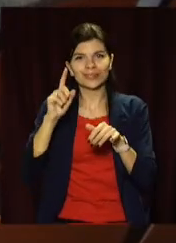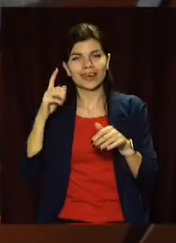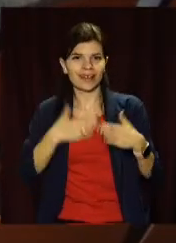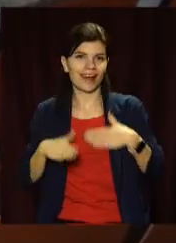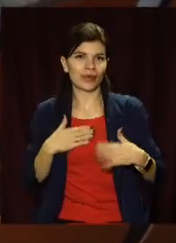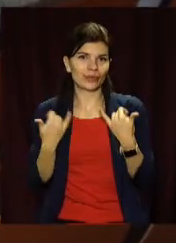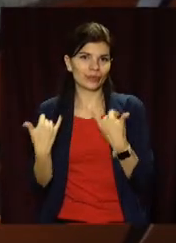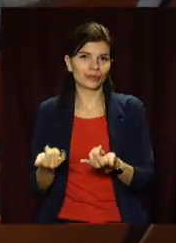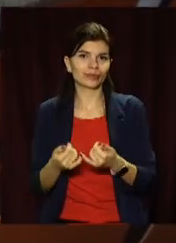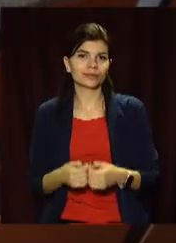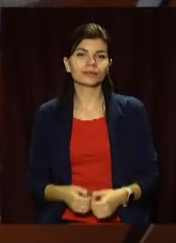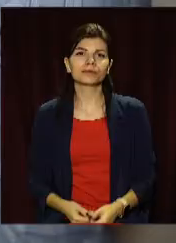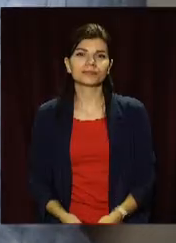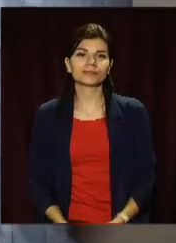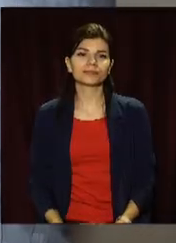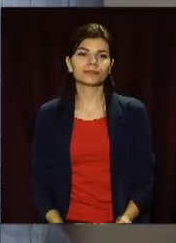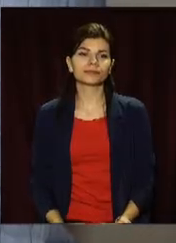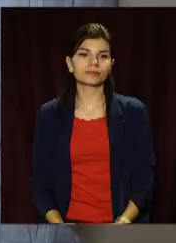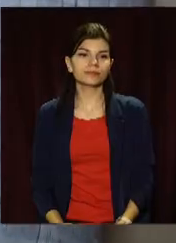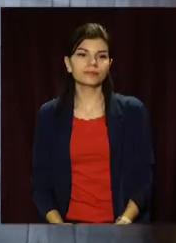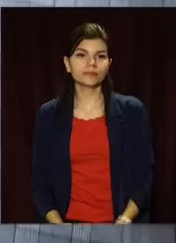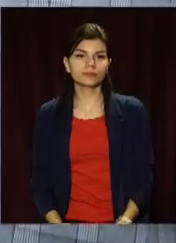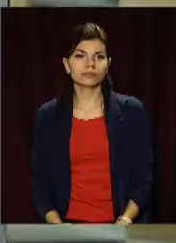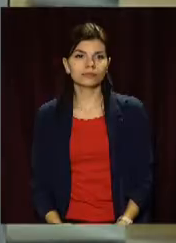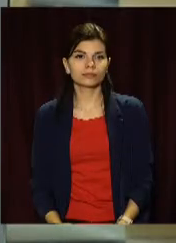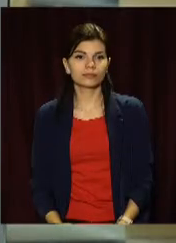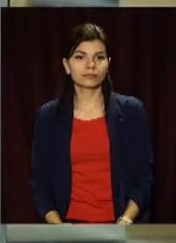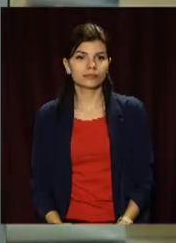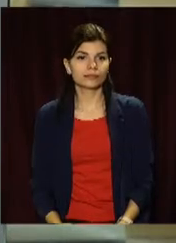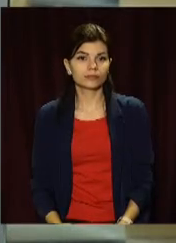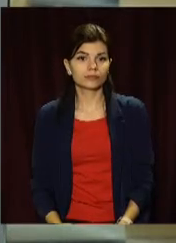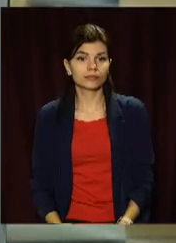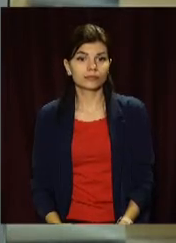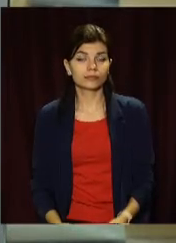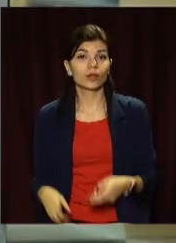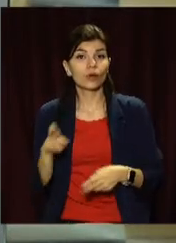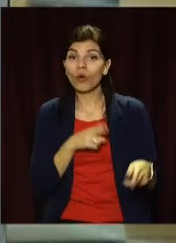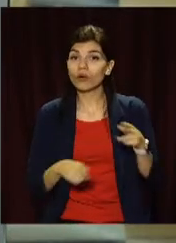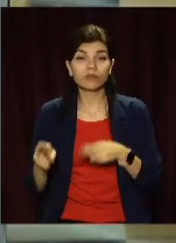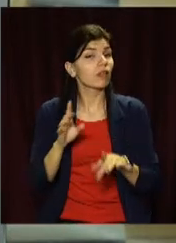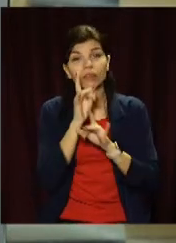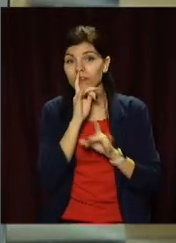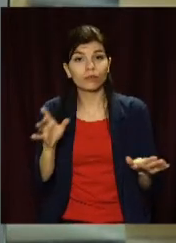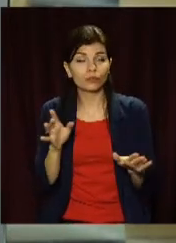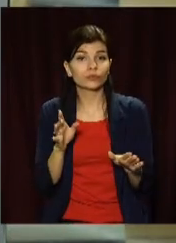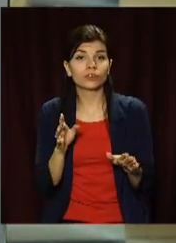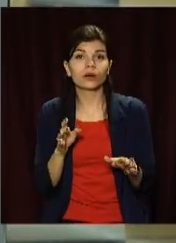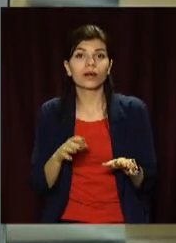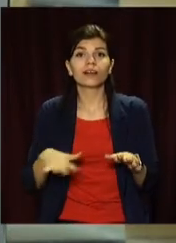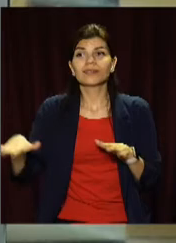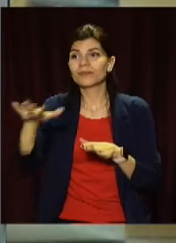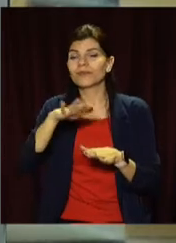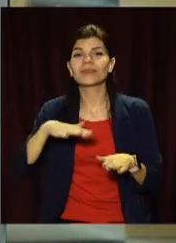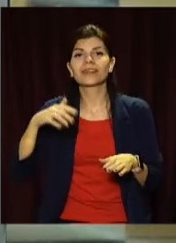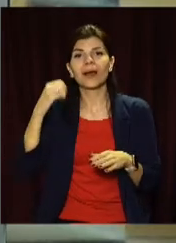Козиряцька, Євген Коденцов, Open News, телеканал «Відкритий». Ковзанки не буде. Вже традиційну розвагу на площі